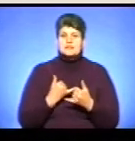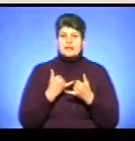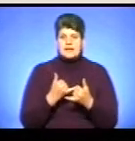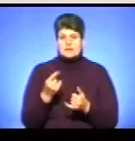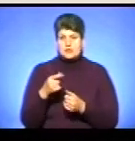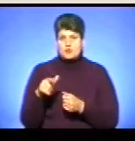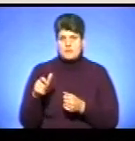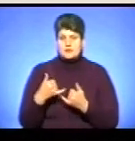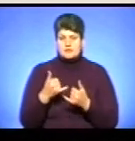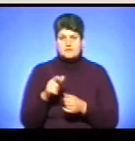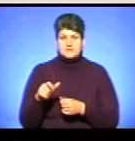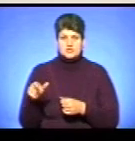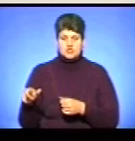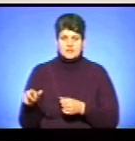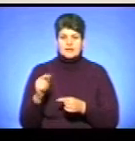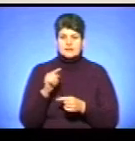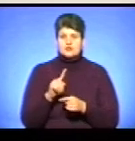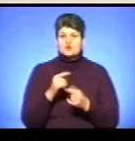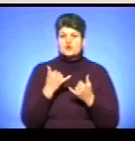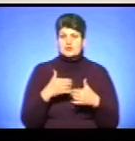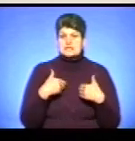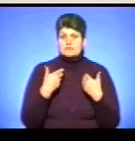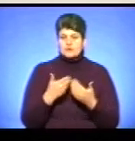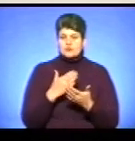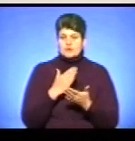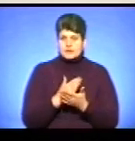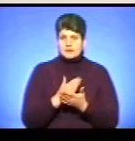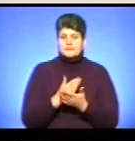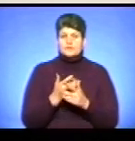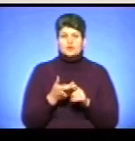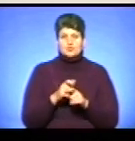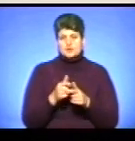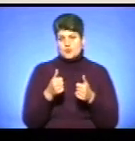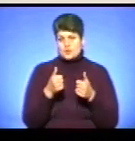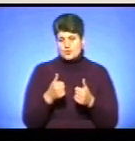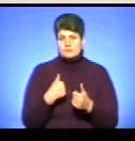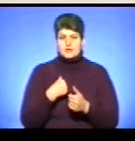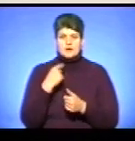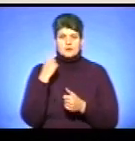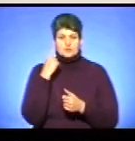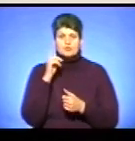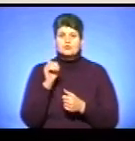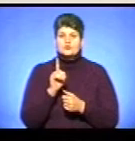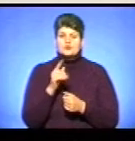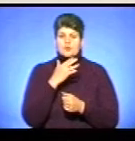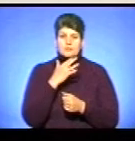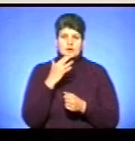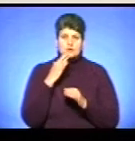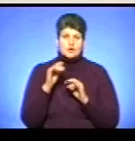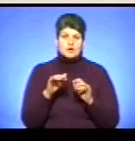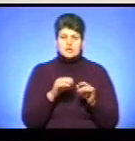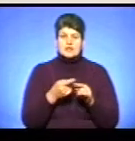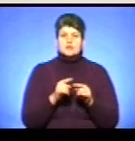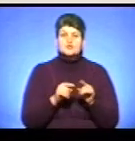для пасажирів. Але те, що сьогодні запропоновано, є дуже хорошим і я думаю, що багато речей із